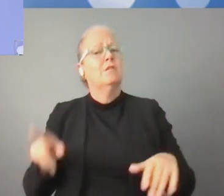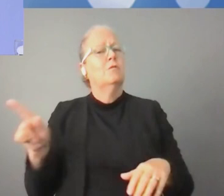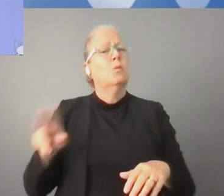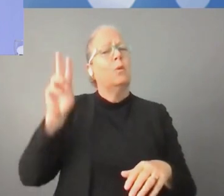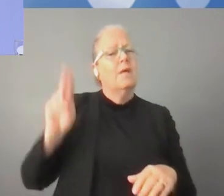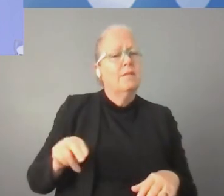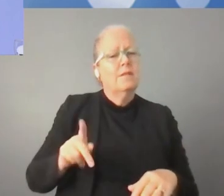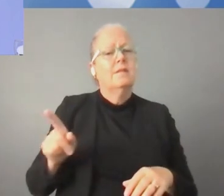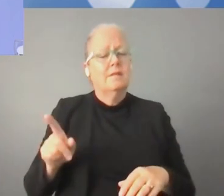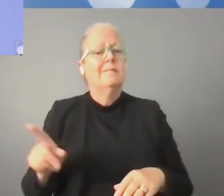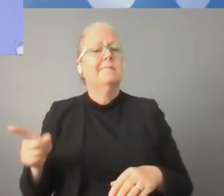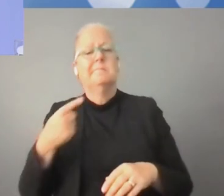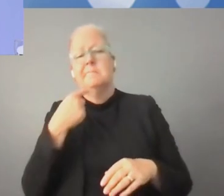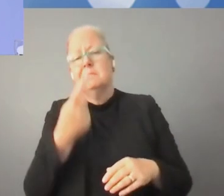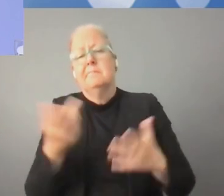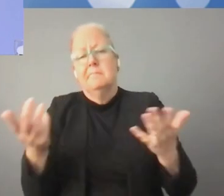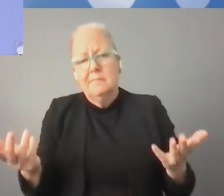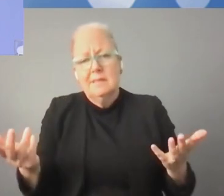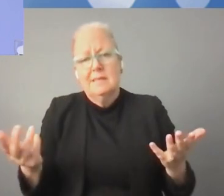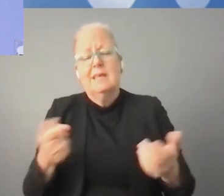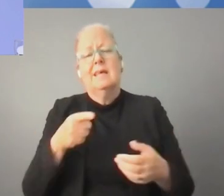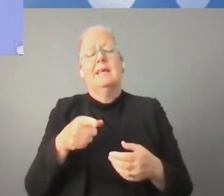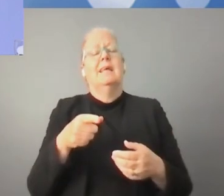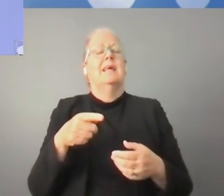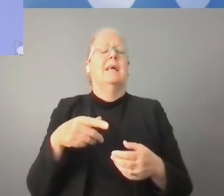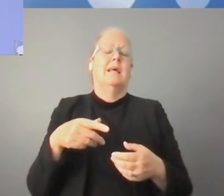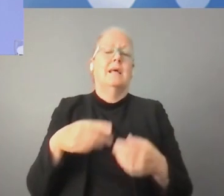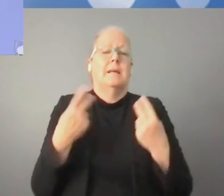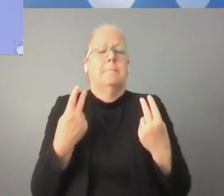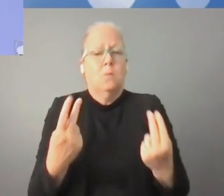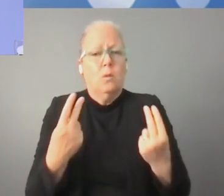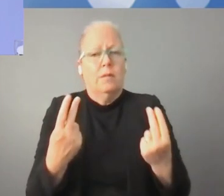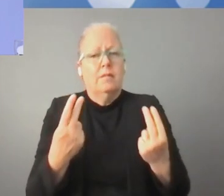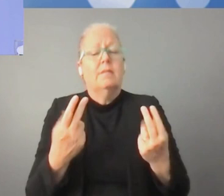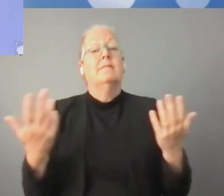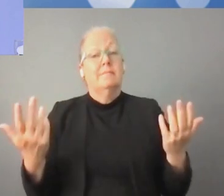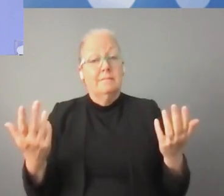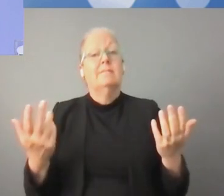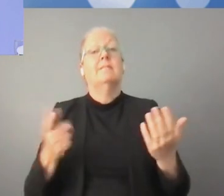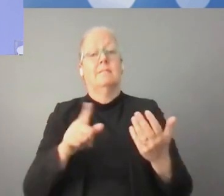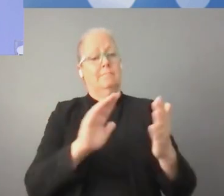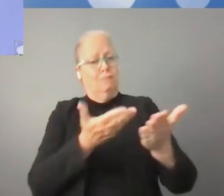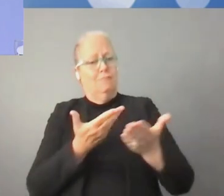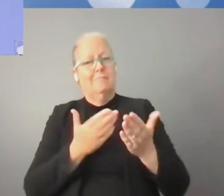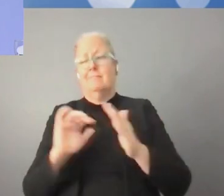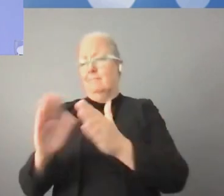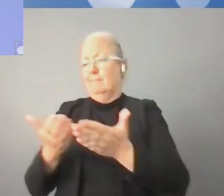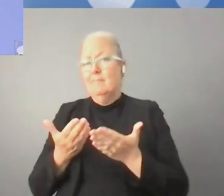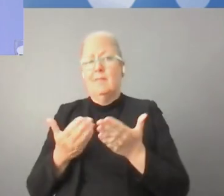وجهة نظر الحكومة البولندية ومن المتحدثين الآخرين. كما سمعنا من